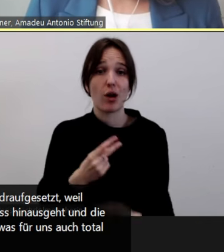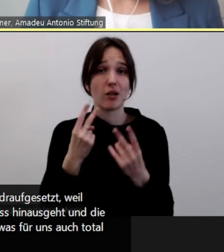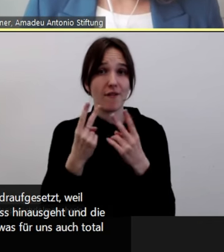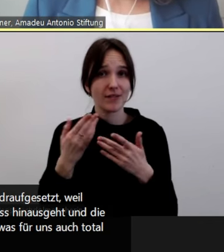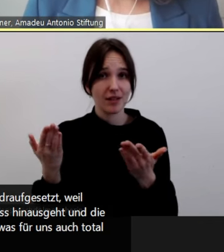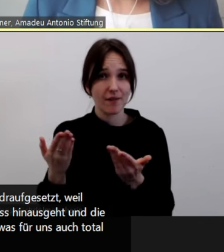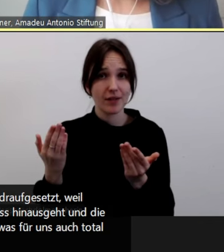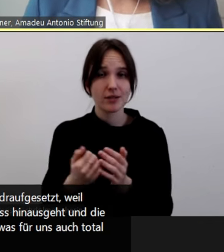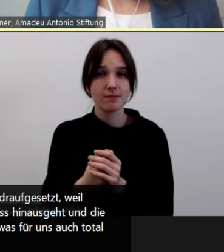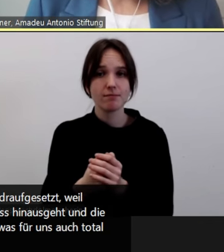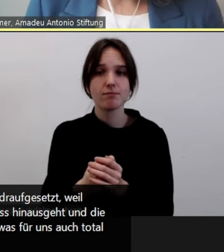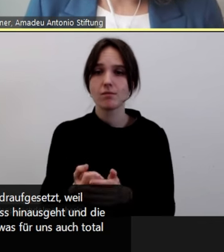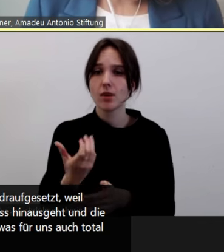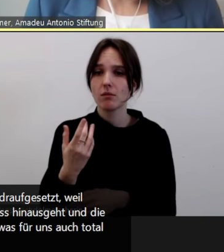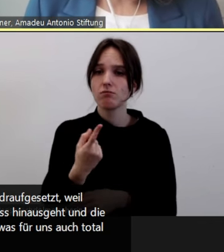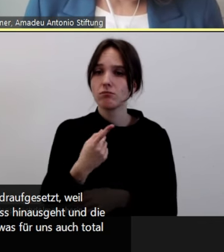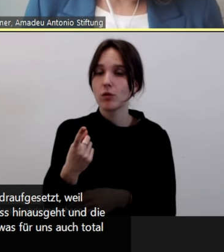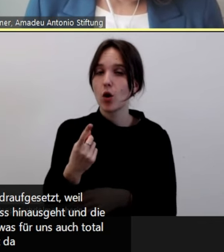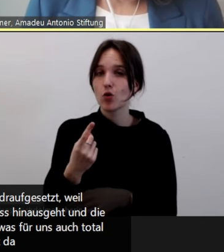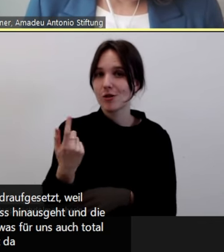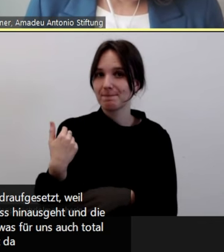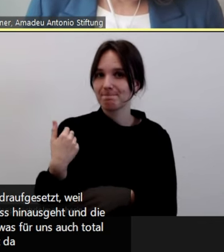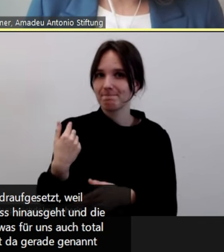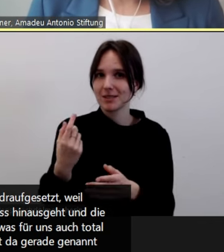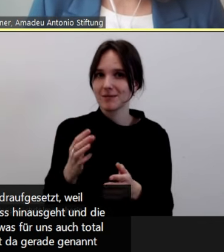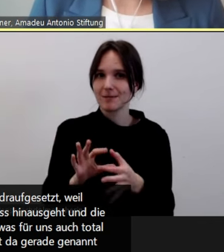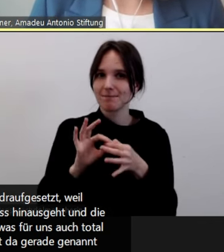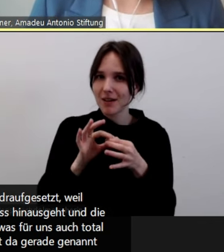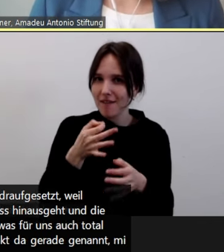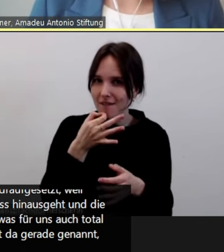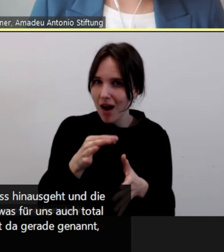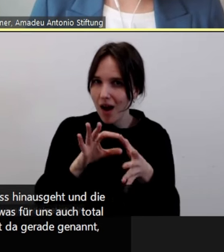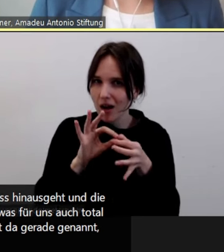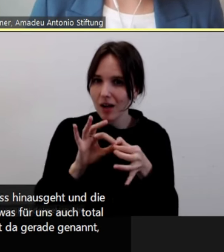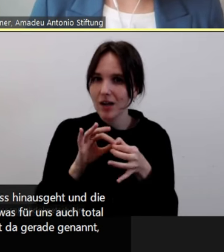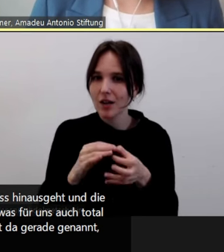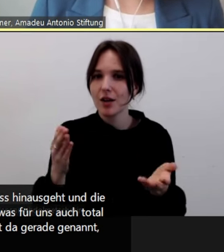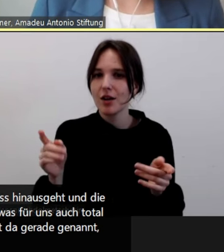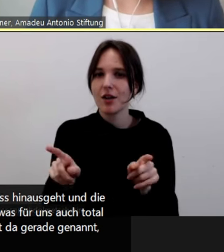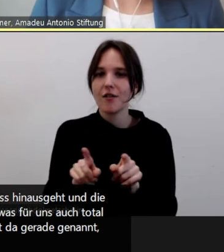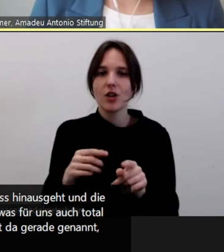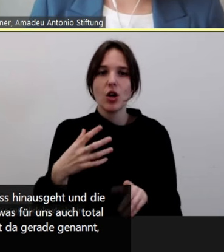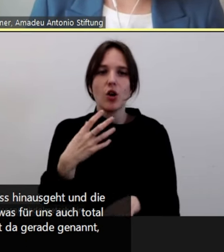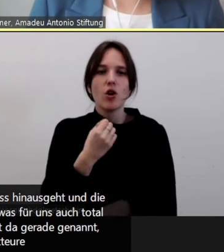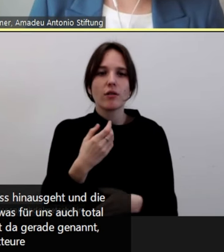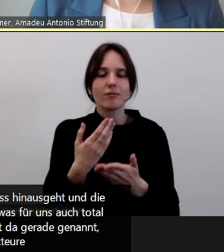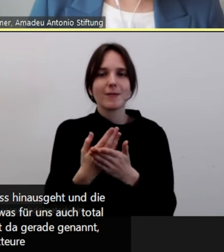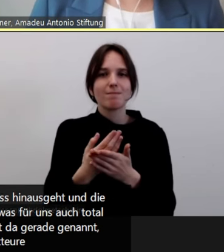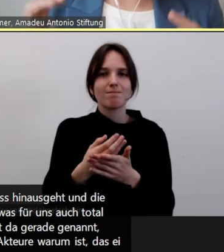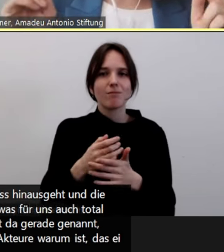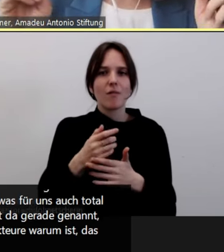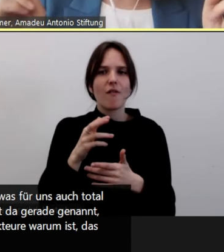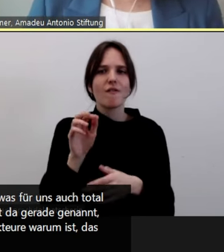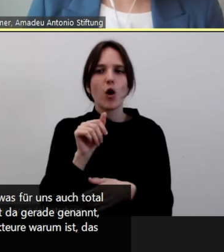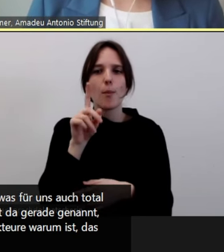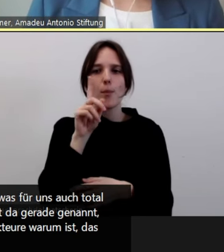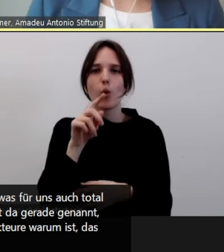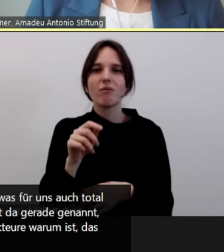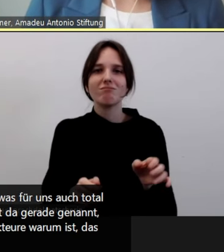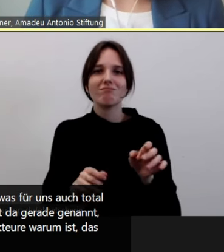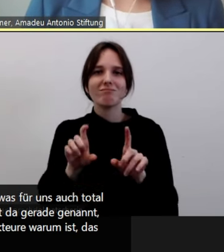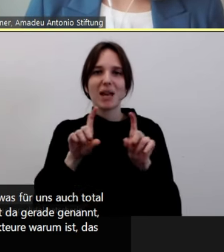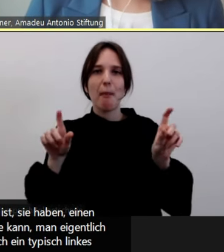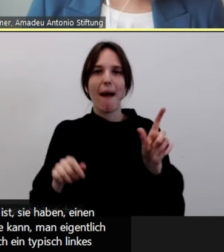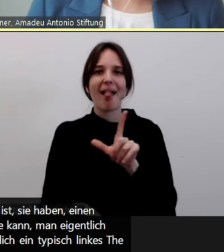ist, Sie haben einen neuralgischen Punkt da gerade genannt, mit wie kann man eigentlich an konservative Akteure, warum ist das eigentlich ein typisch linkes